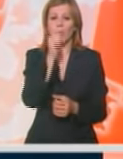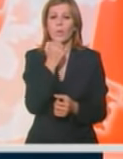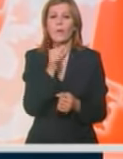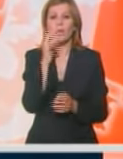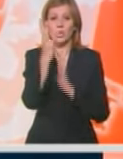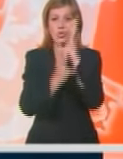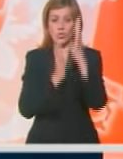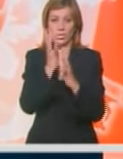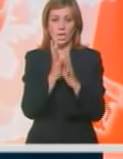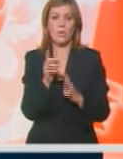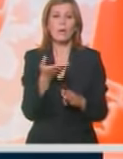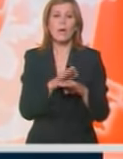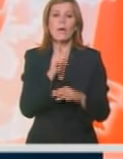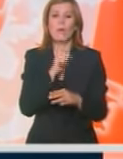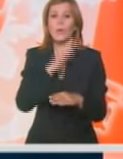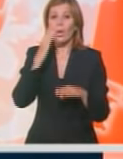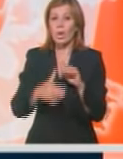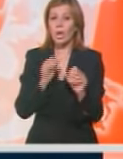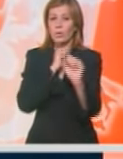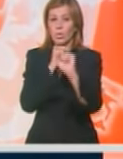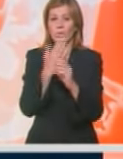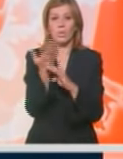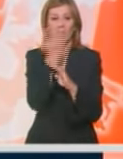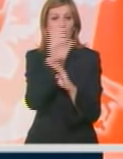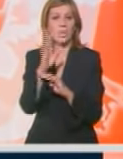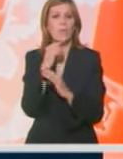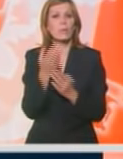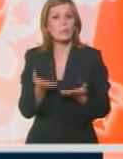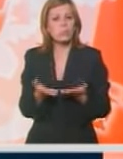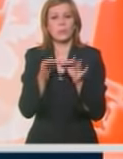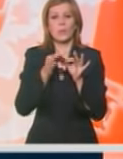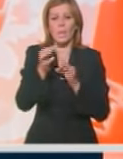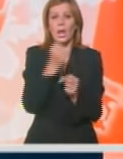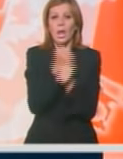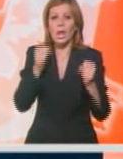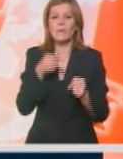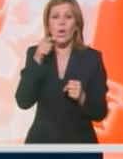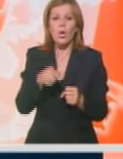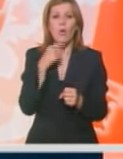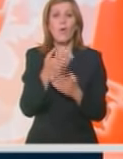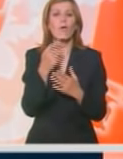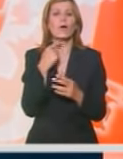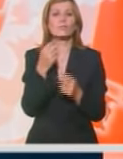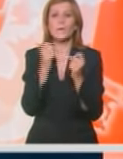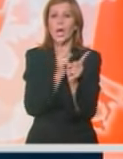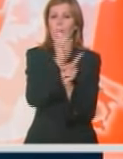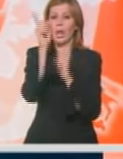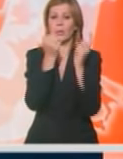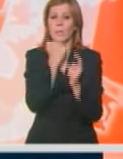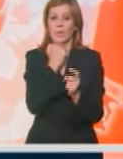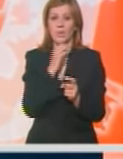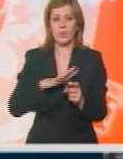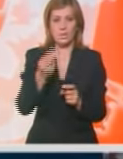i žumarstva, na kome će do kraja sabora biti predstavljene podsticajne mere za razvoj ove strateške grane privrede Srbiji.